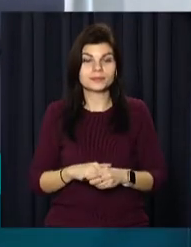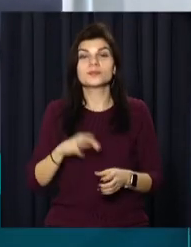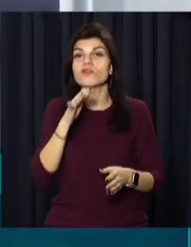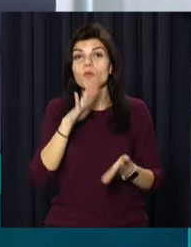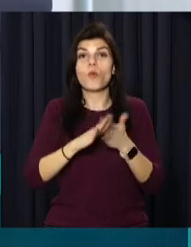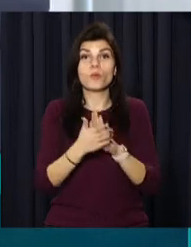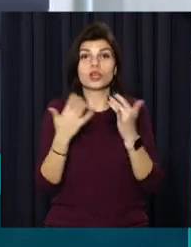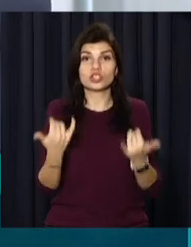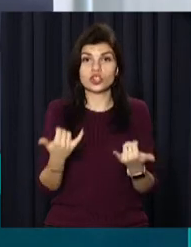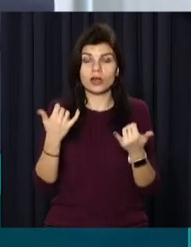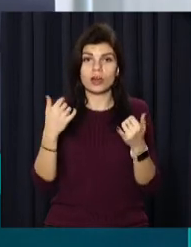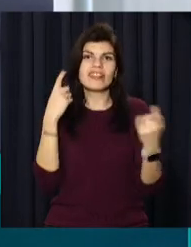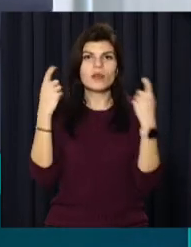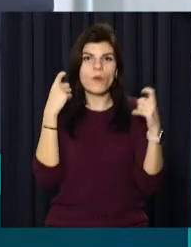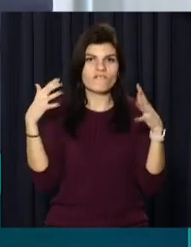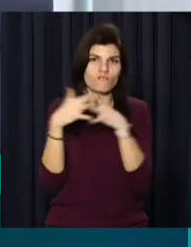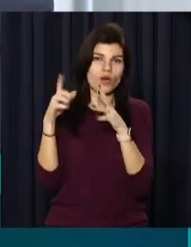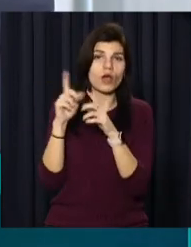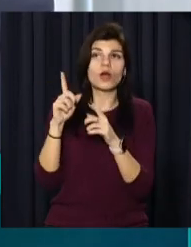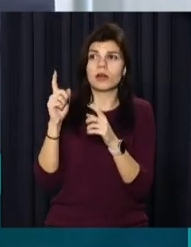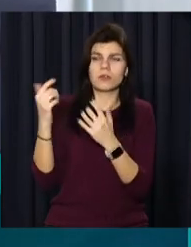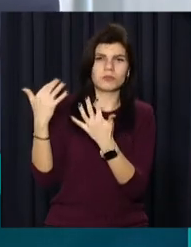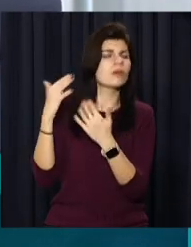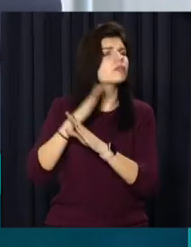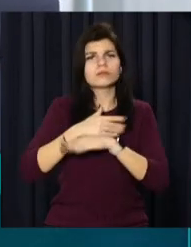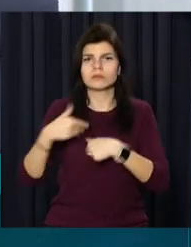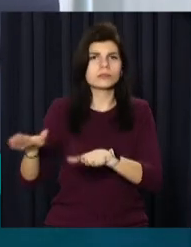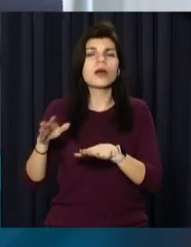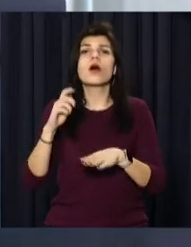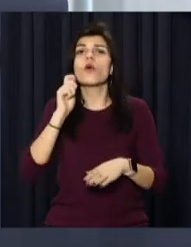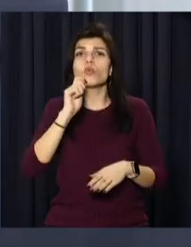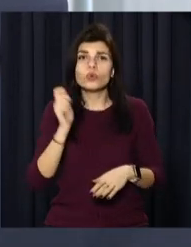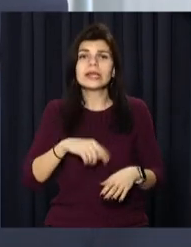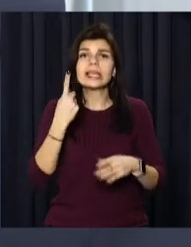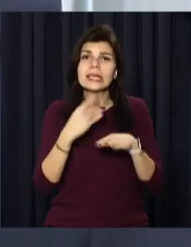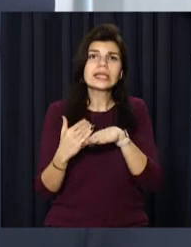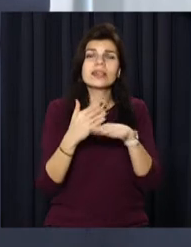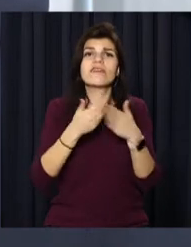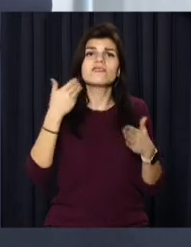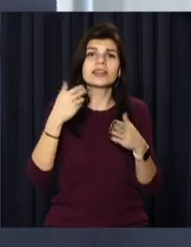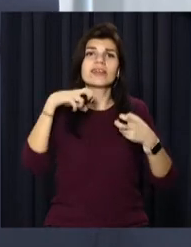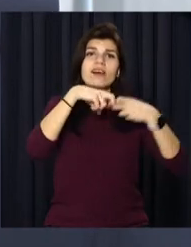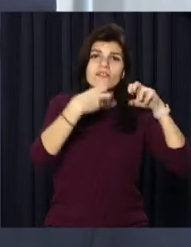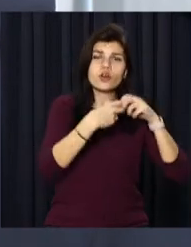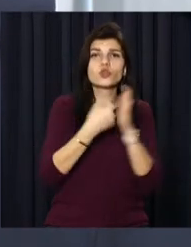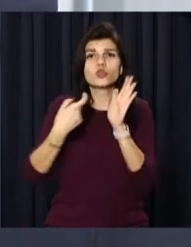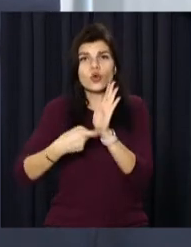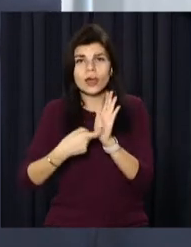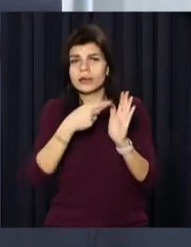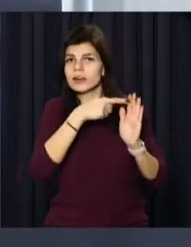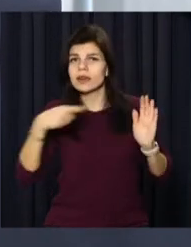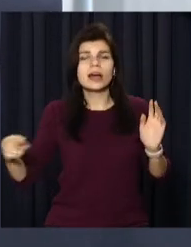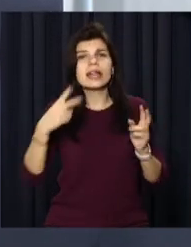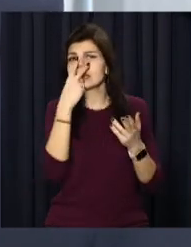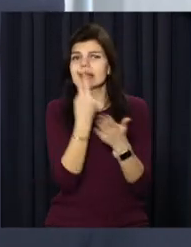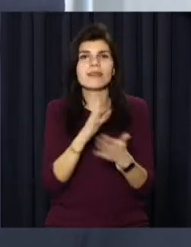демонструємо всьому світу те, що Україна єдина. Єдина від Івано-Франківська і до Донеччини. Незалежно від того, де ви